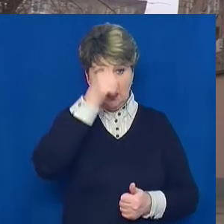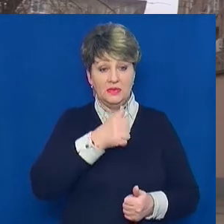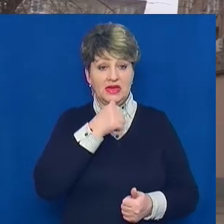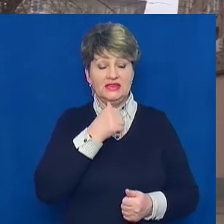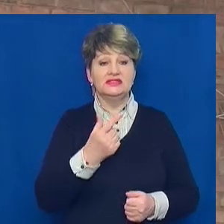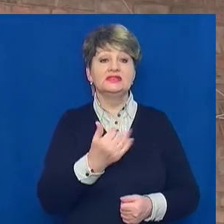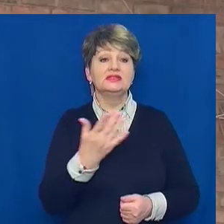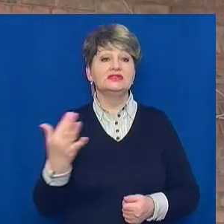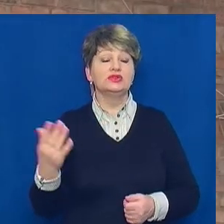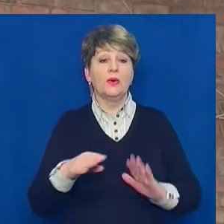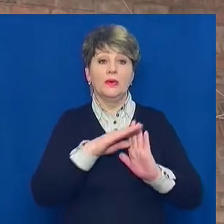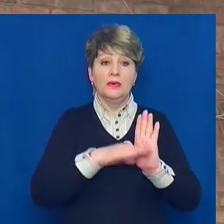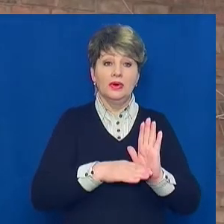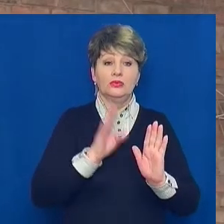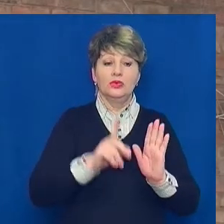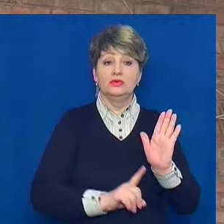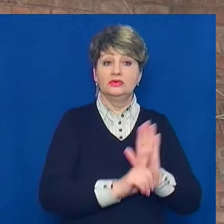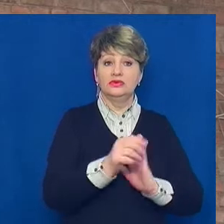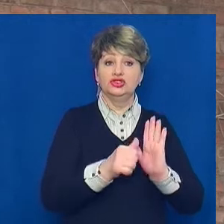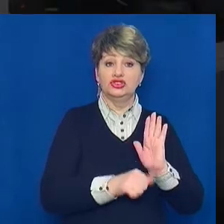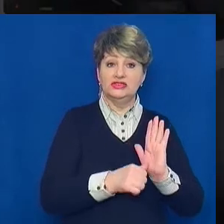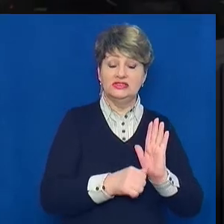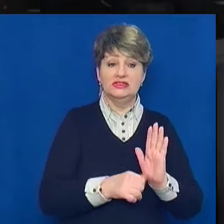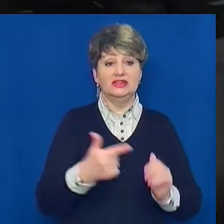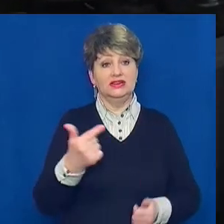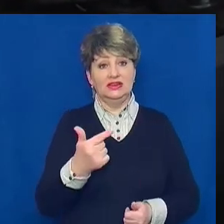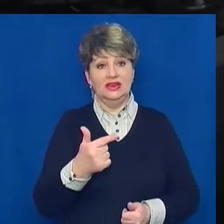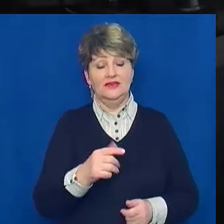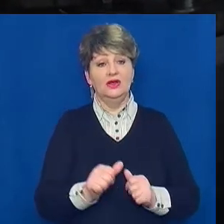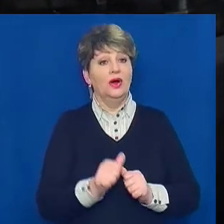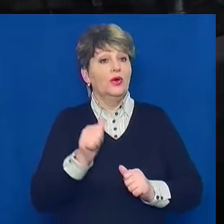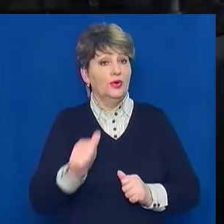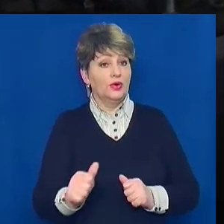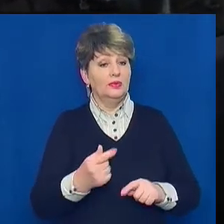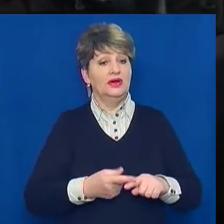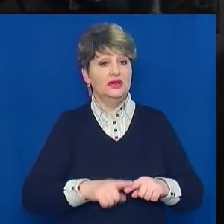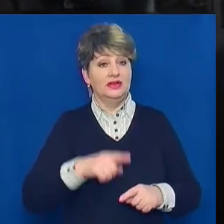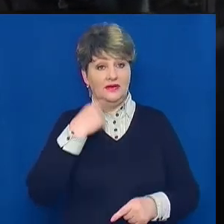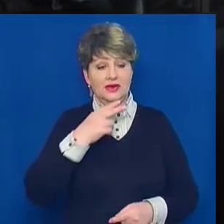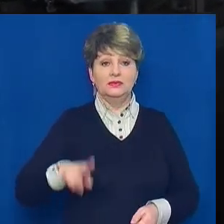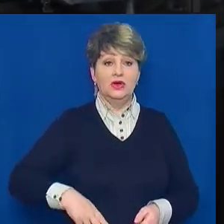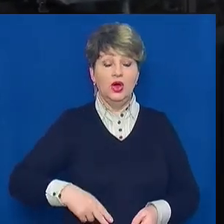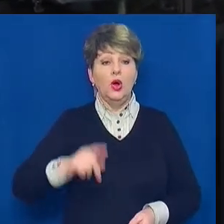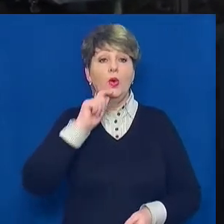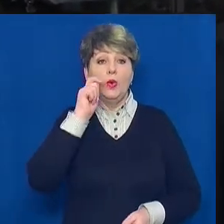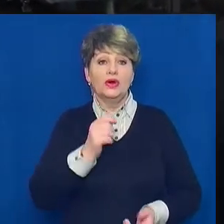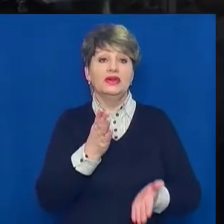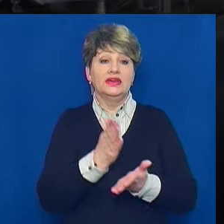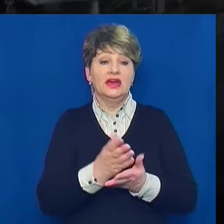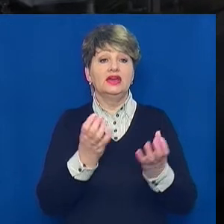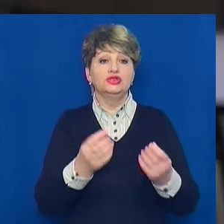залежно від кількості каналів, буде стартувати від 60 гривень. Крім того, говорить індиректор медіагрупи, в українців є ще такі